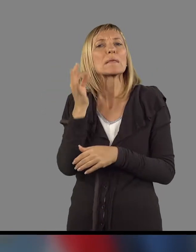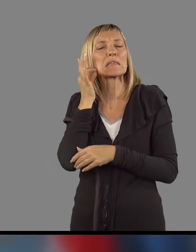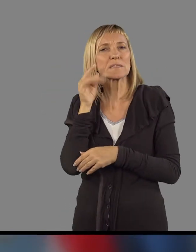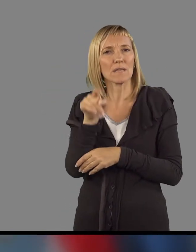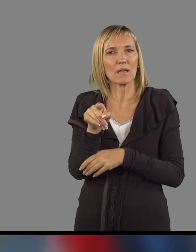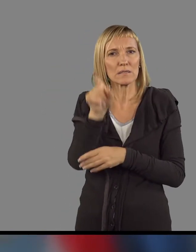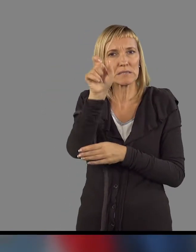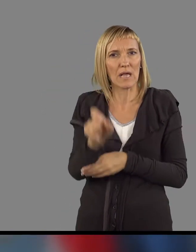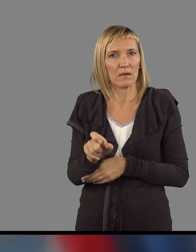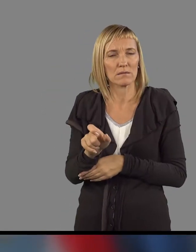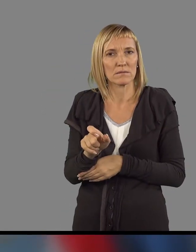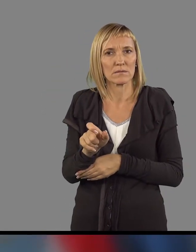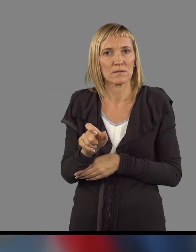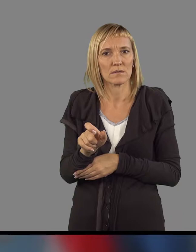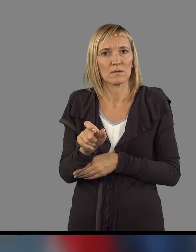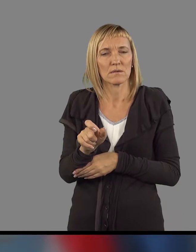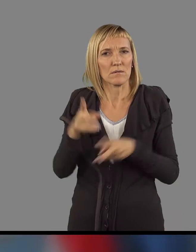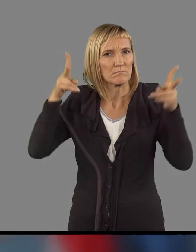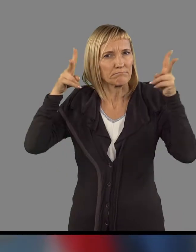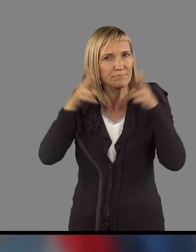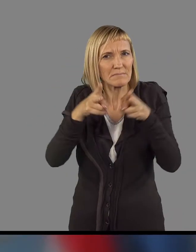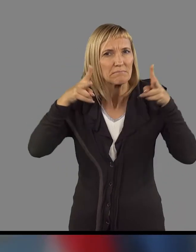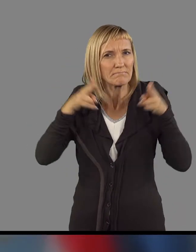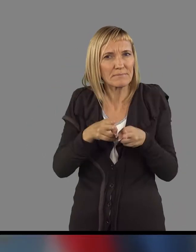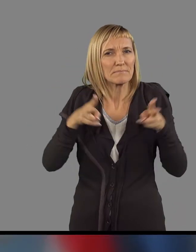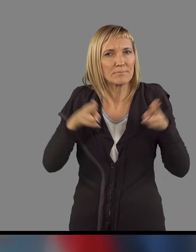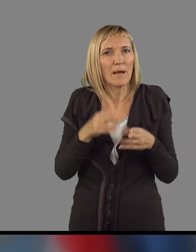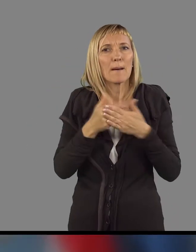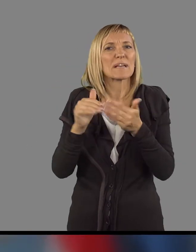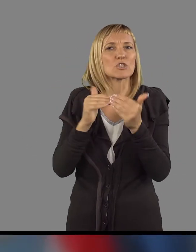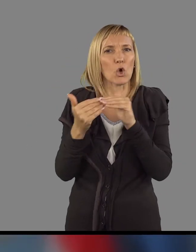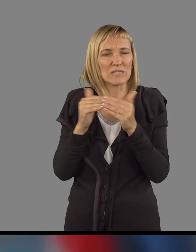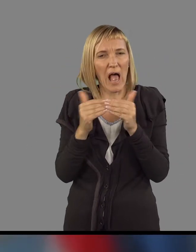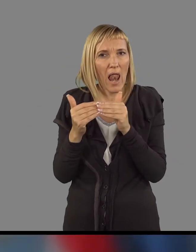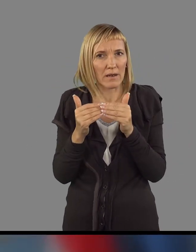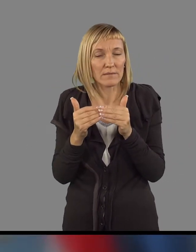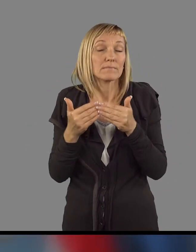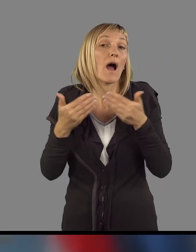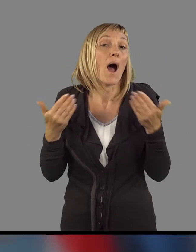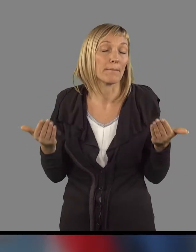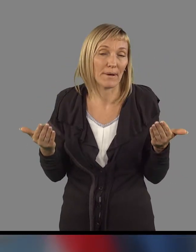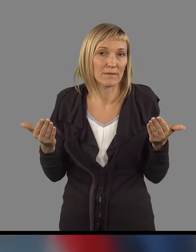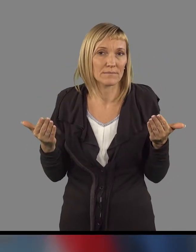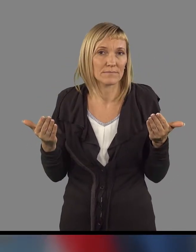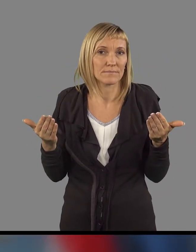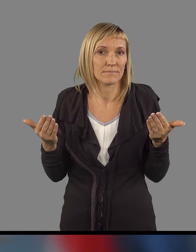reže, ne vem, ki je vse pri sociali in tako naprej, ampak